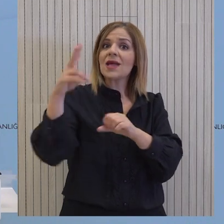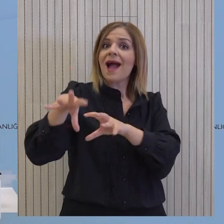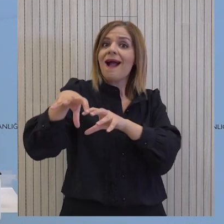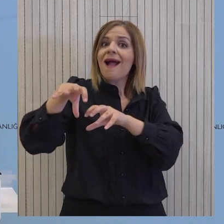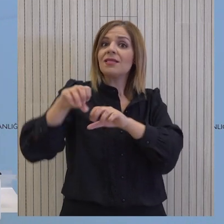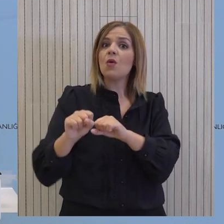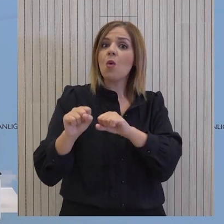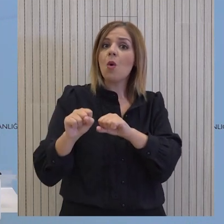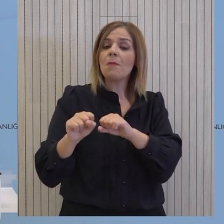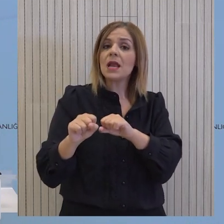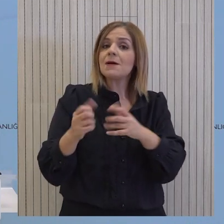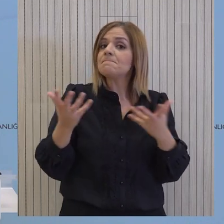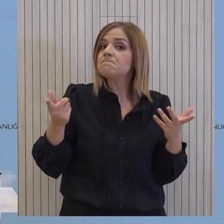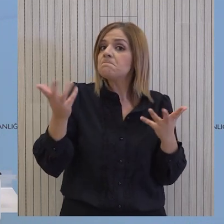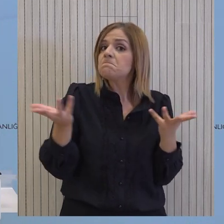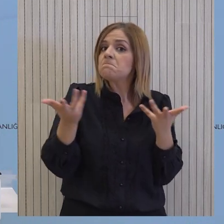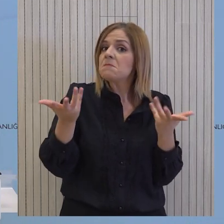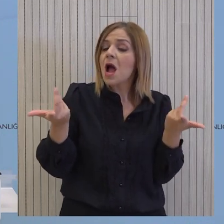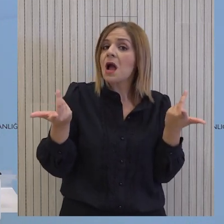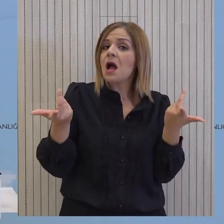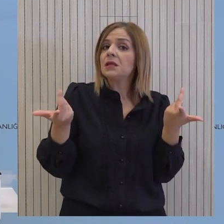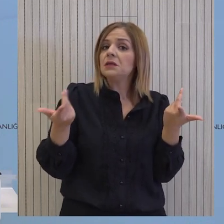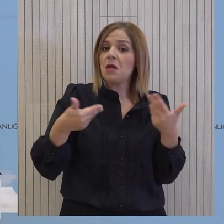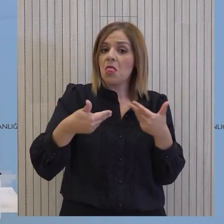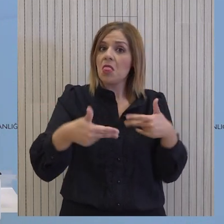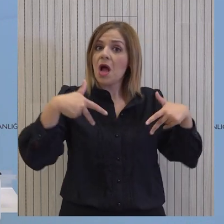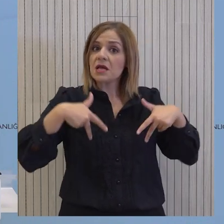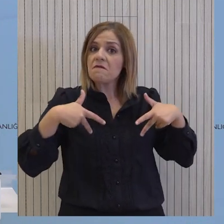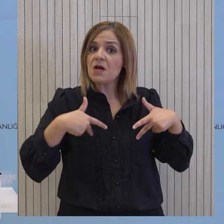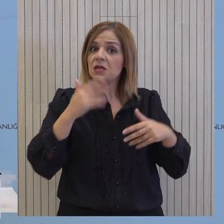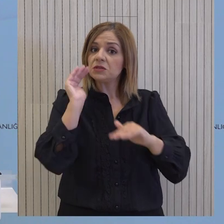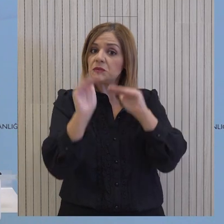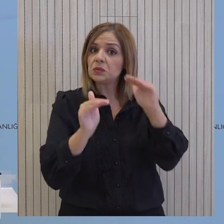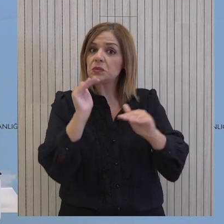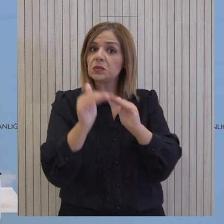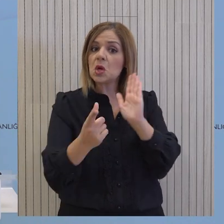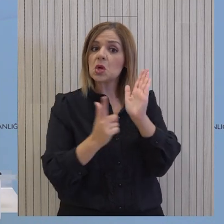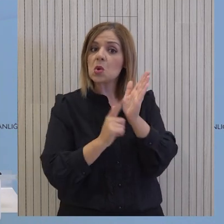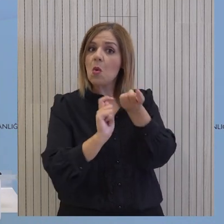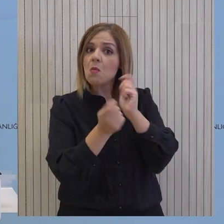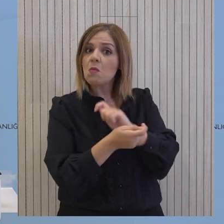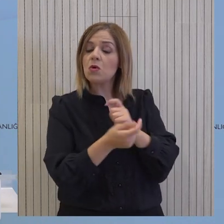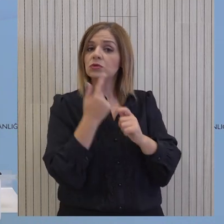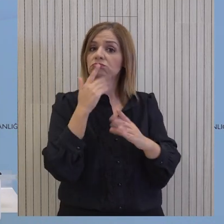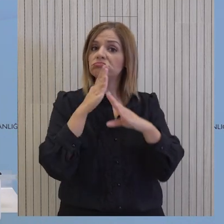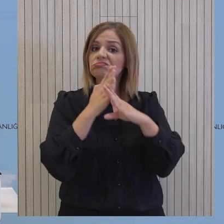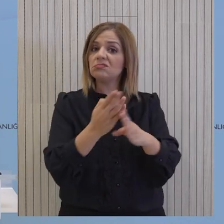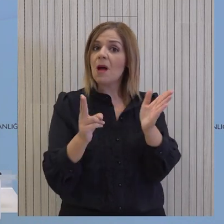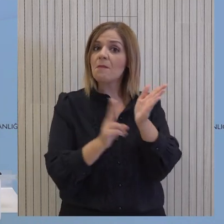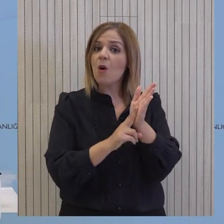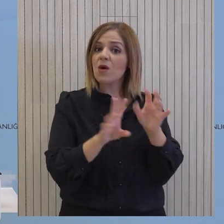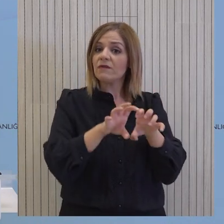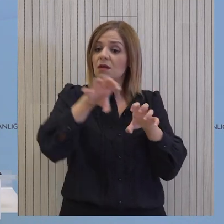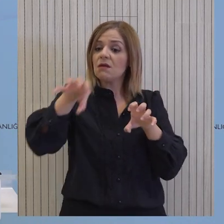Υπάρχει κάτι αναφορικά με αυτόν. Προτίθεται η λευκοσία να ρηθεί για αυτό το ζήτημα, δηλαδή να απαγορεύζει αυτή η λευκοσία τη λευκοσία.